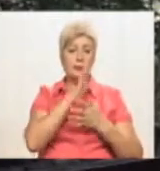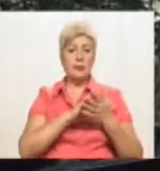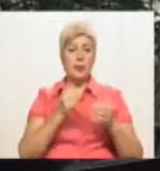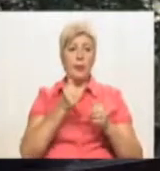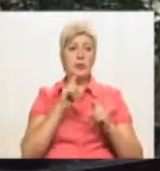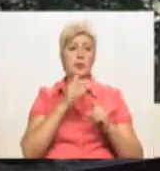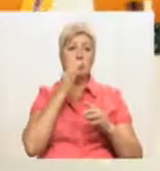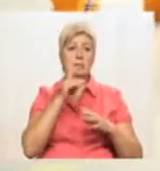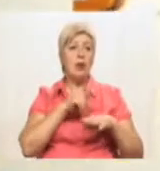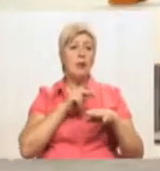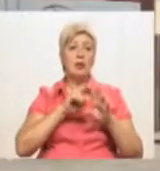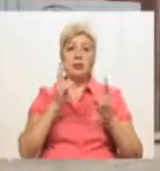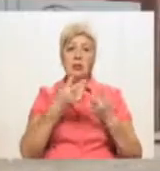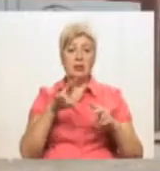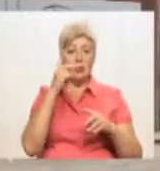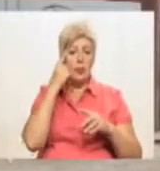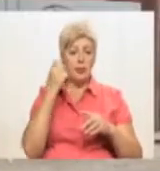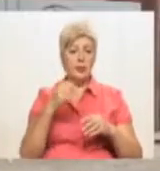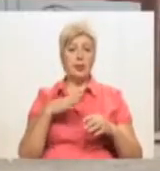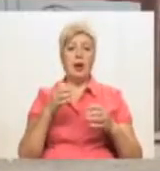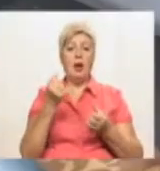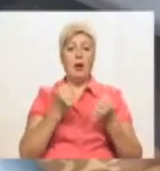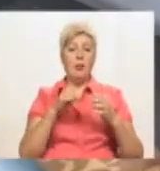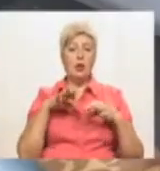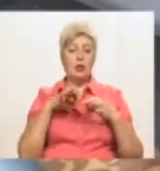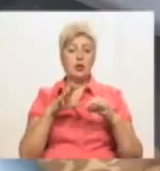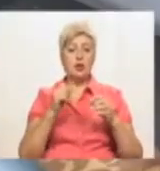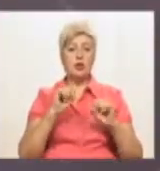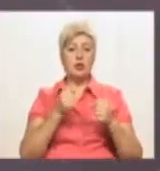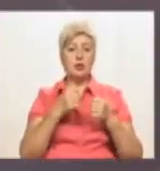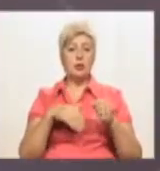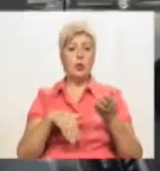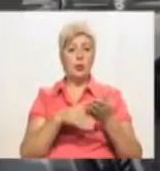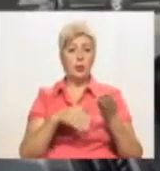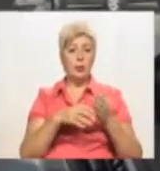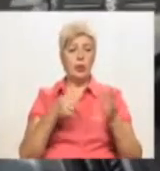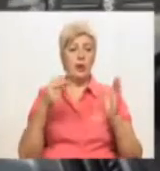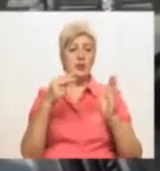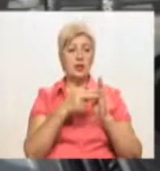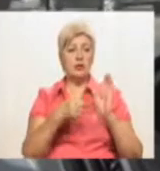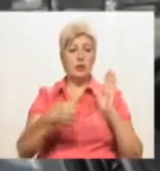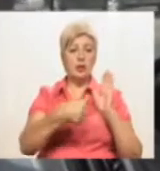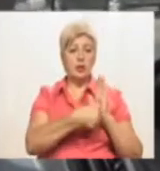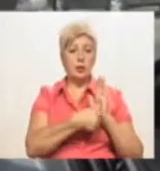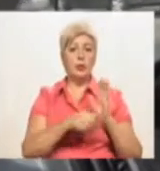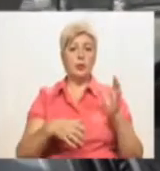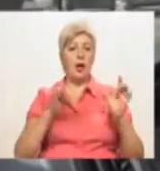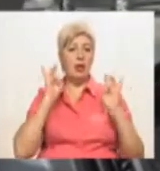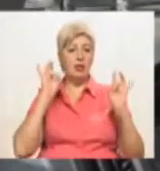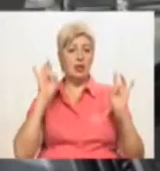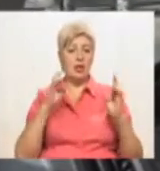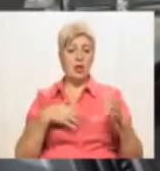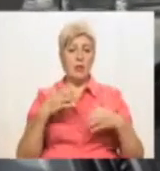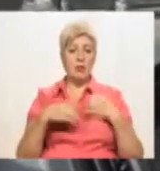поліцію повідомляти не треба. У машинах швидкої допомоги Дніпра встановили тривожні кнопки. Було на жовтневій підстанції, коли